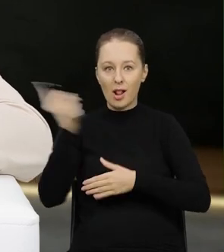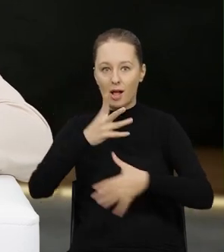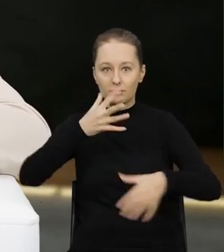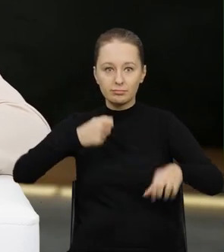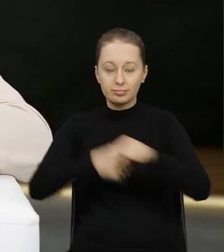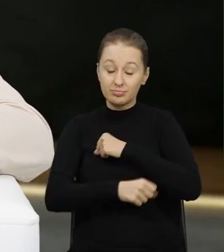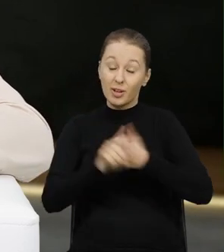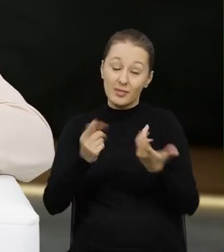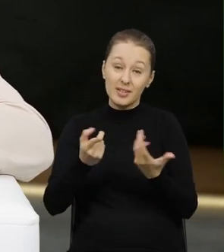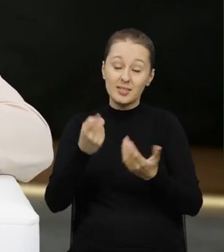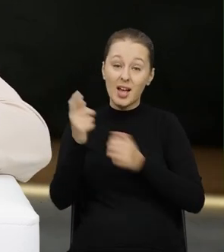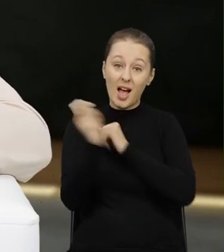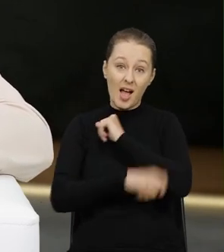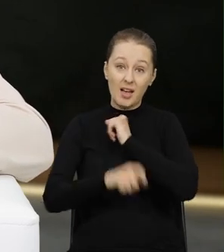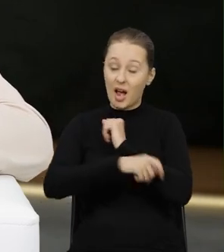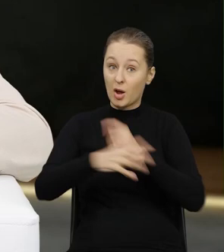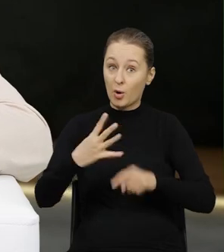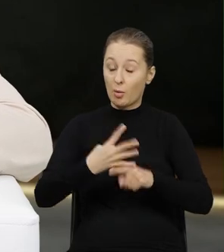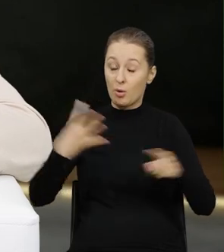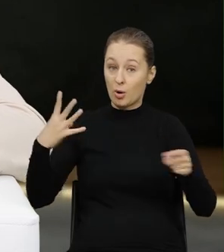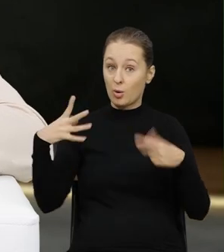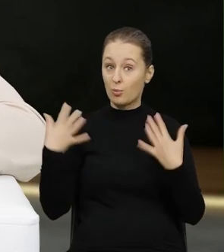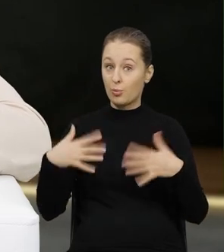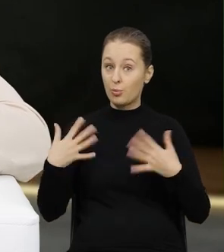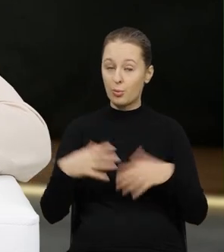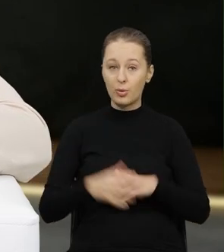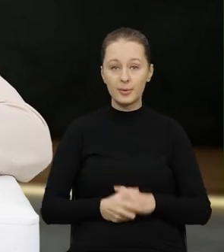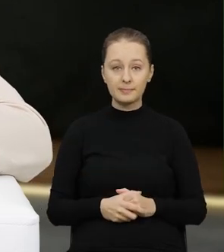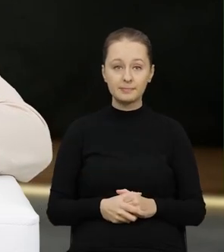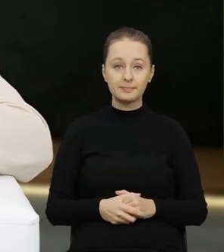surowe. Także.